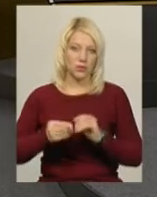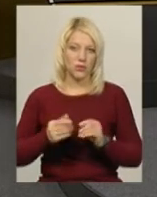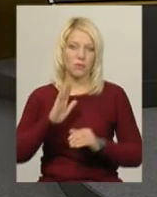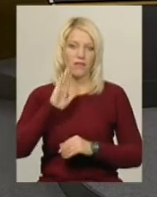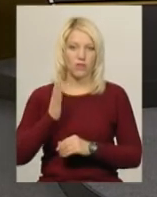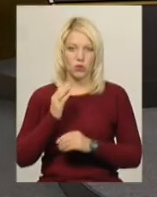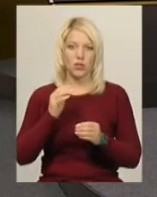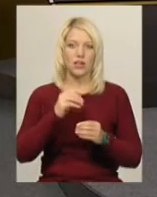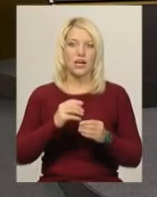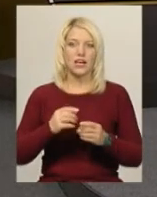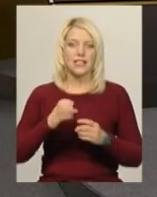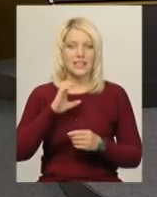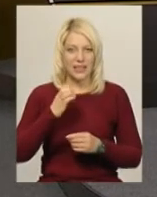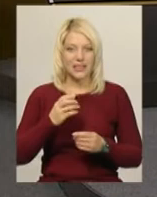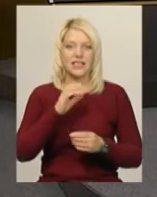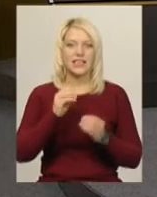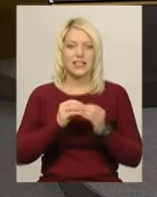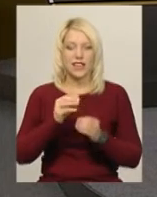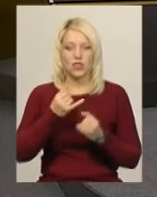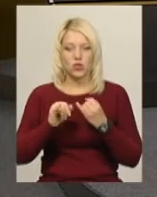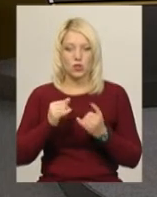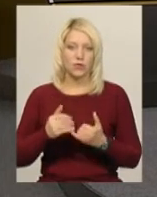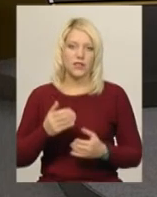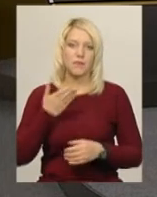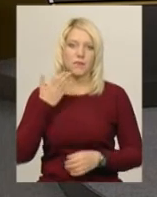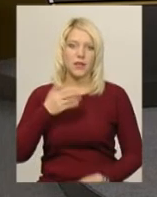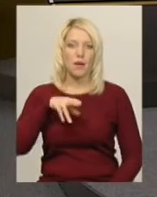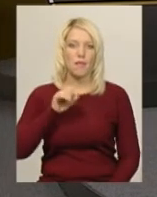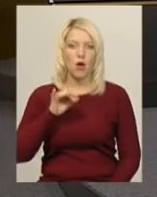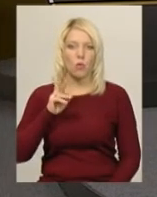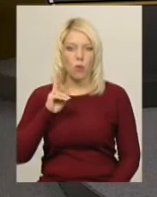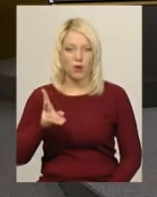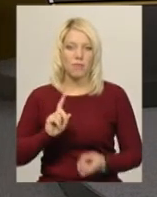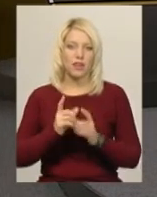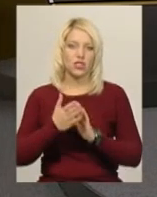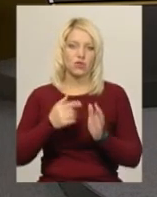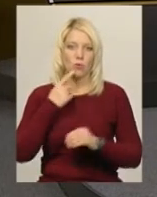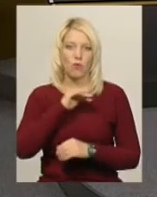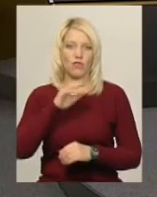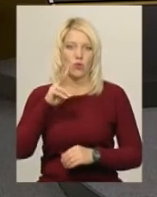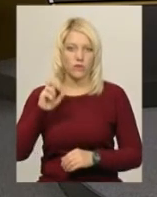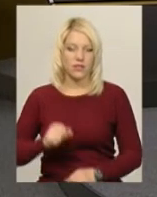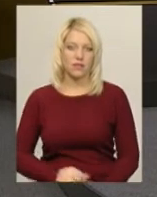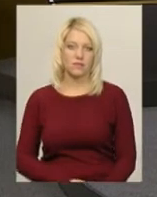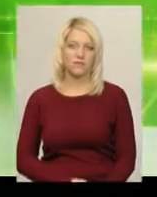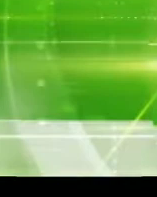10 жовтня. Студія ведуча Світлана Поробок, диктор жестової мови Оксана Фіновська. Сьогодні у випуску ви побачите.